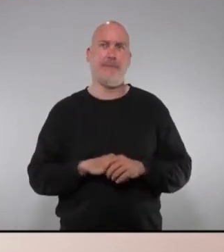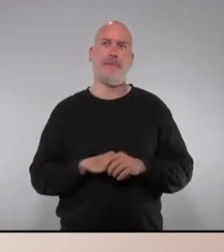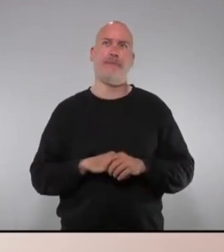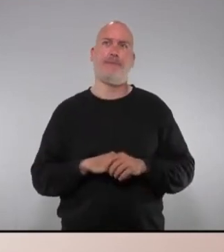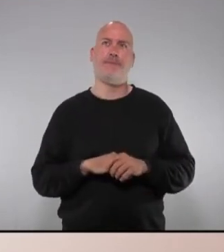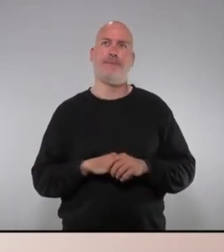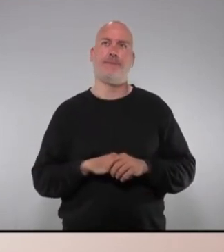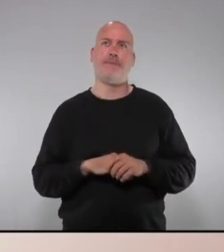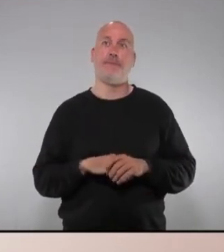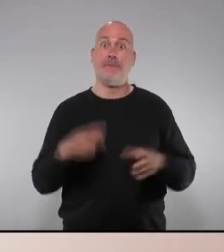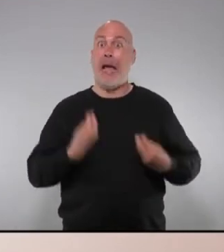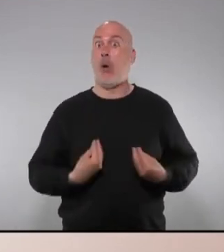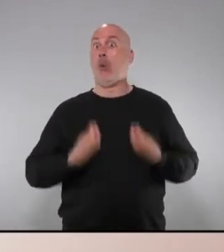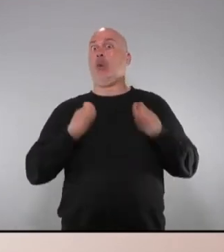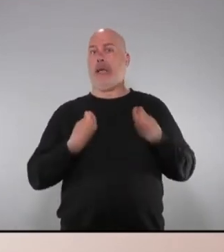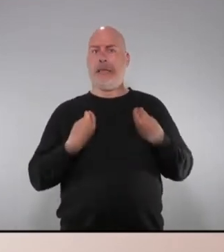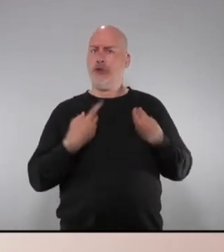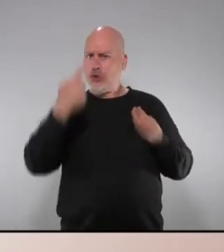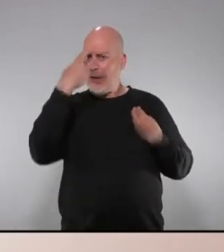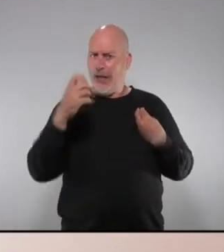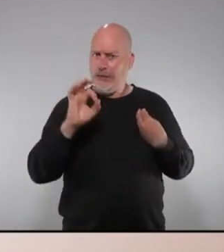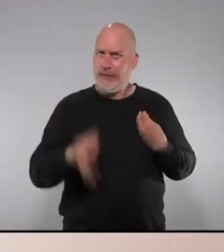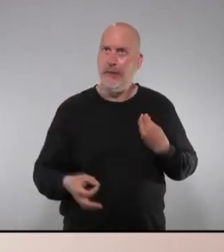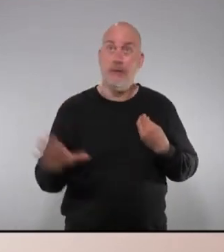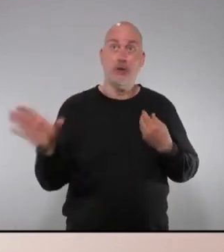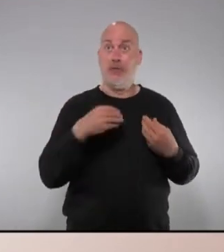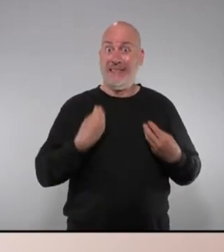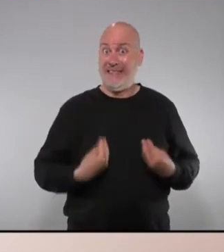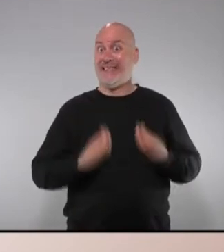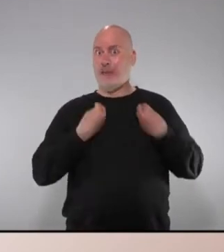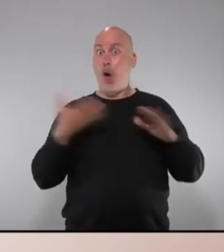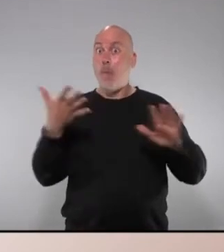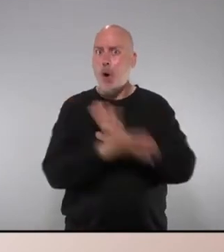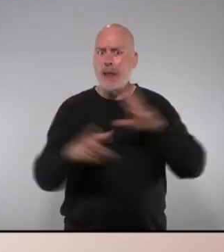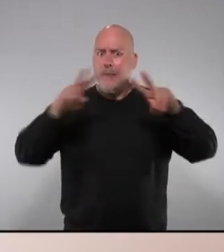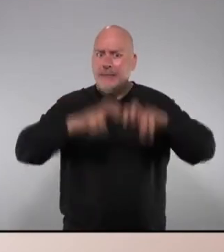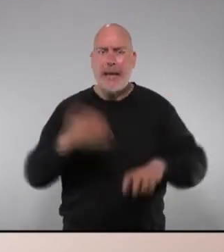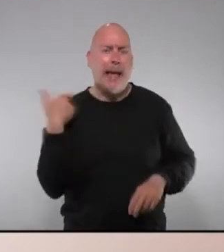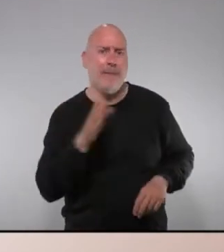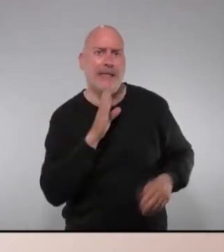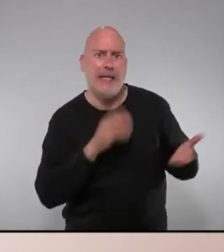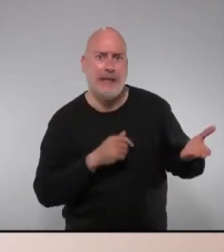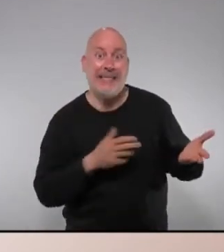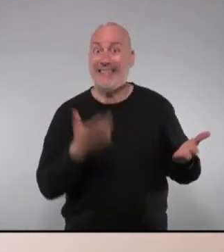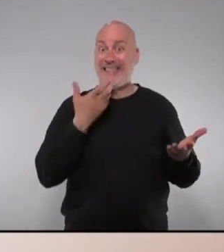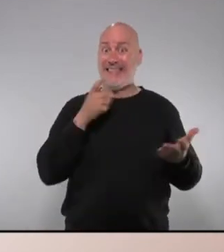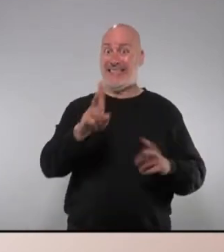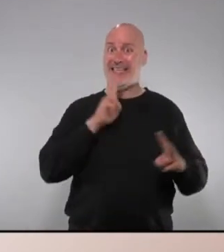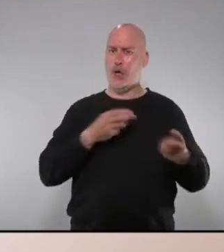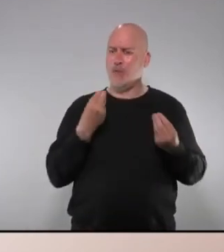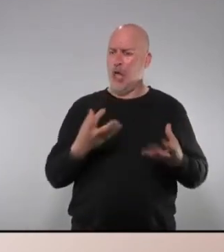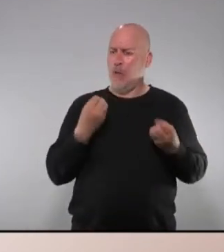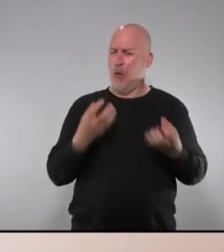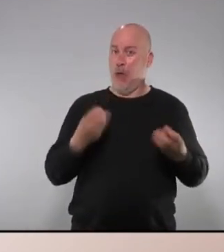que estan espantats m'ho crec que estan espantats m'ho crec però sobretot estan espantats d'investigar el que va passar si tot s'ha fet tan bé quina